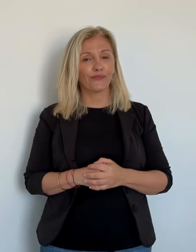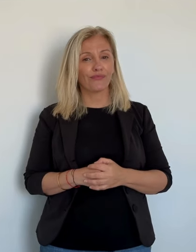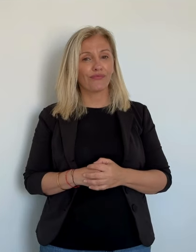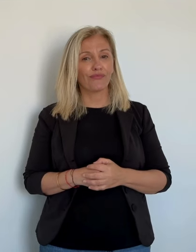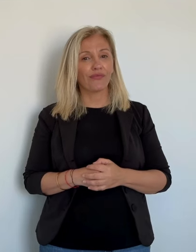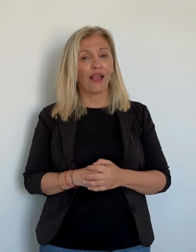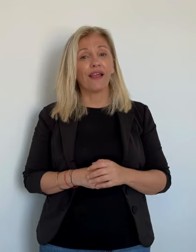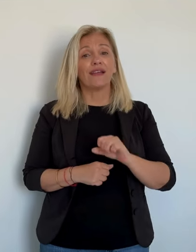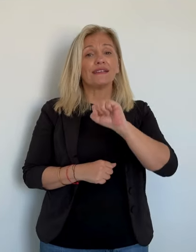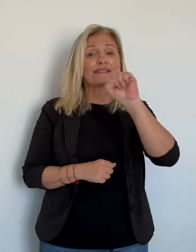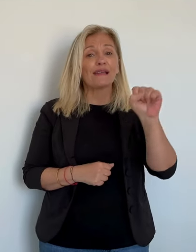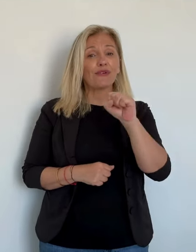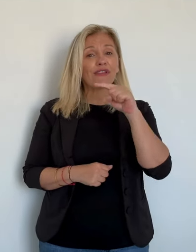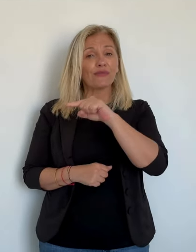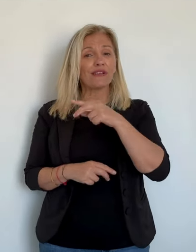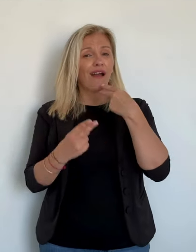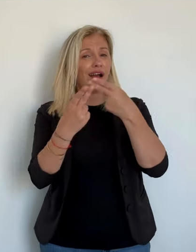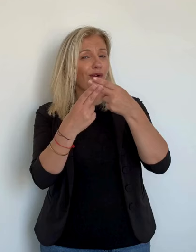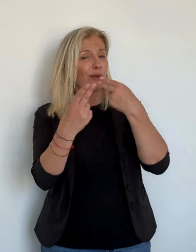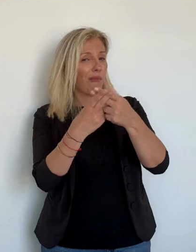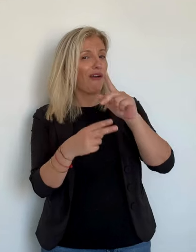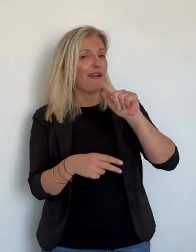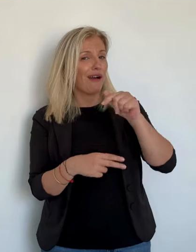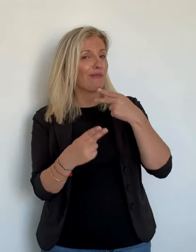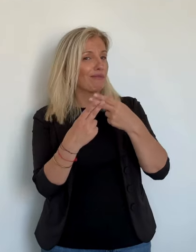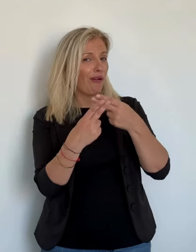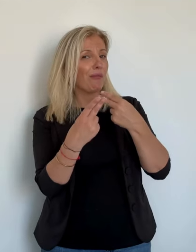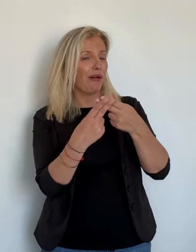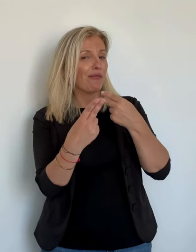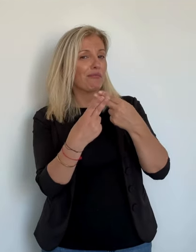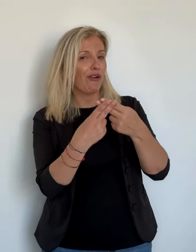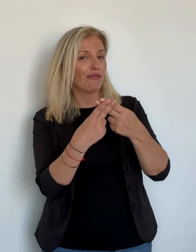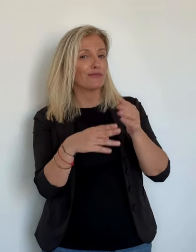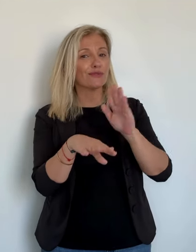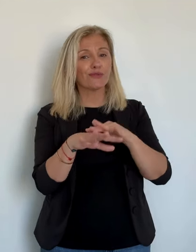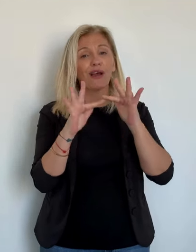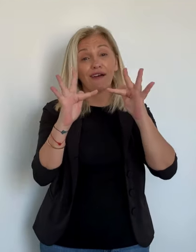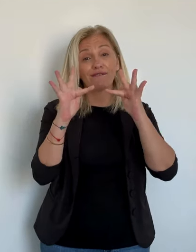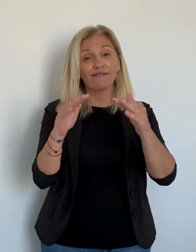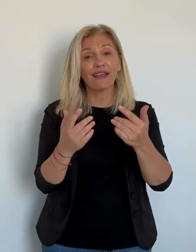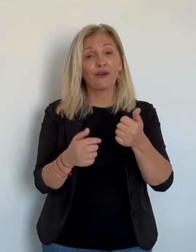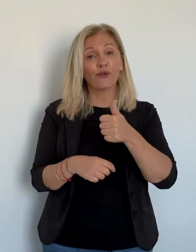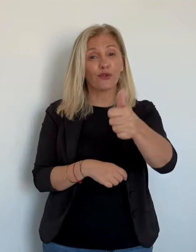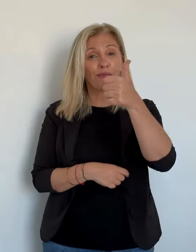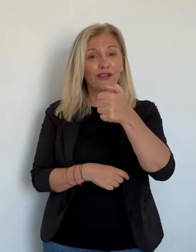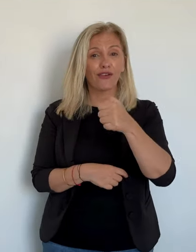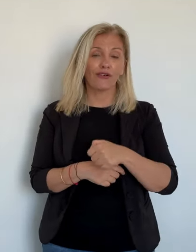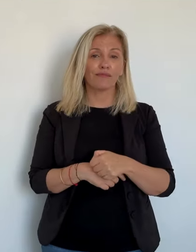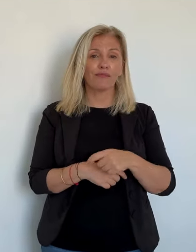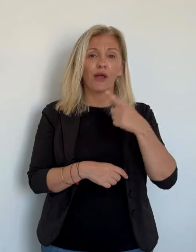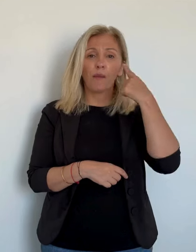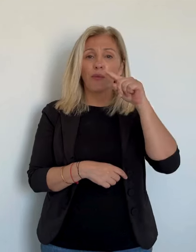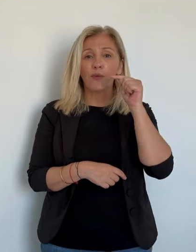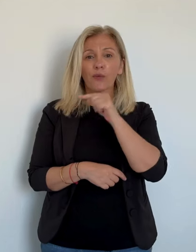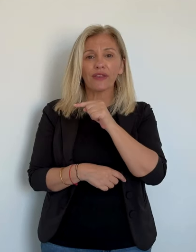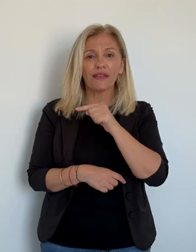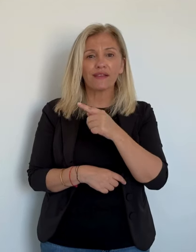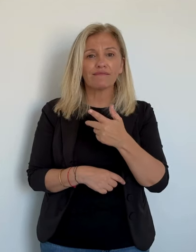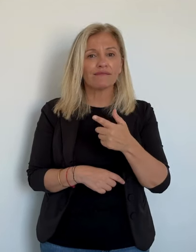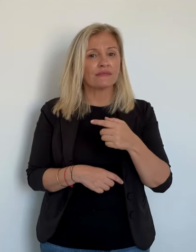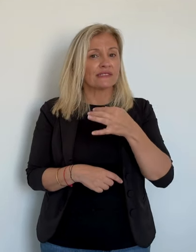un accord politique. Il appelle les parlementaires à prendre en compte le fait démocratique. Je respecterai par essence et par nature